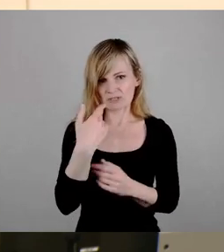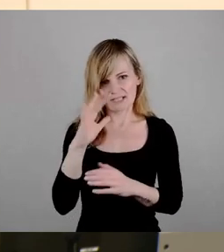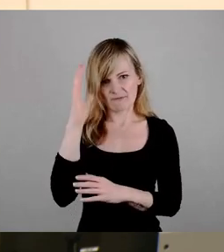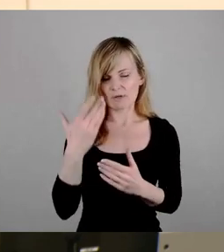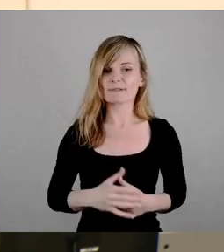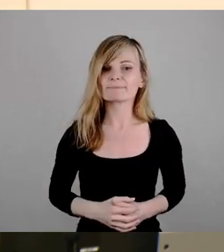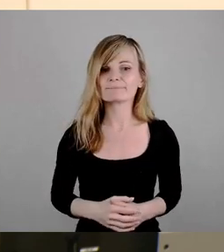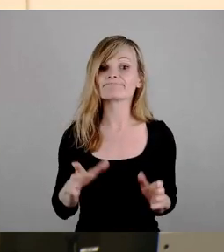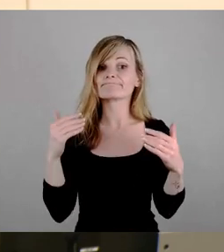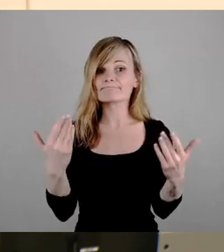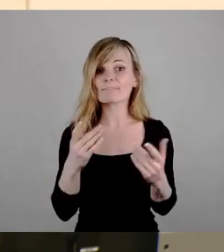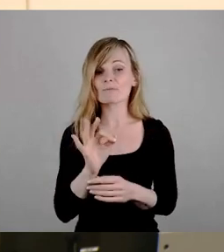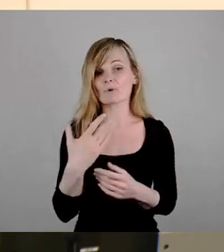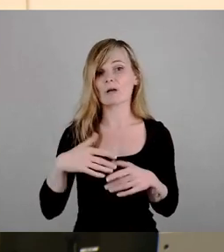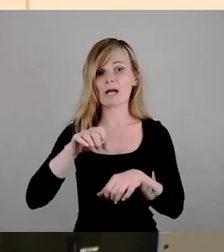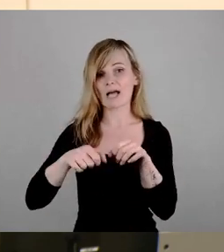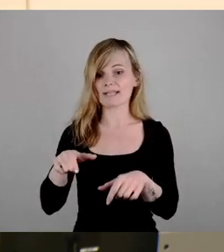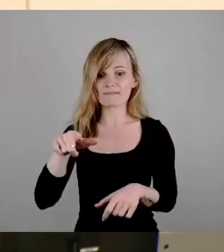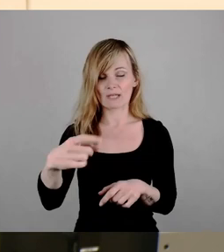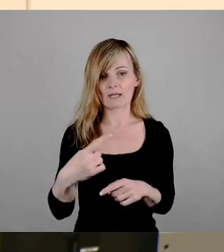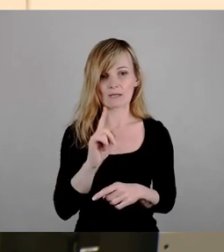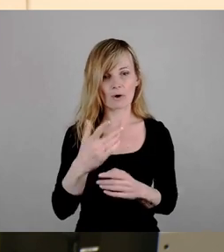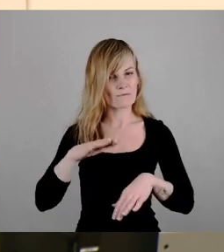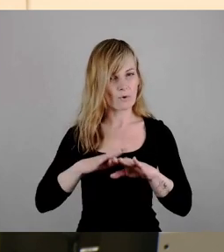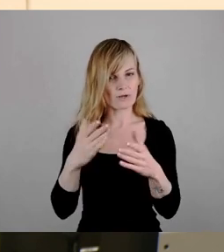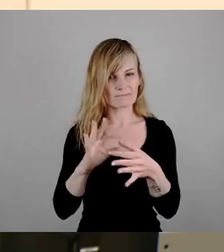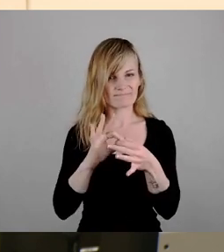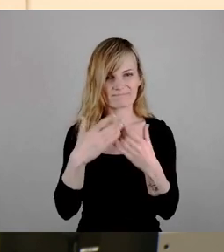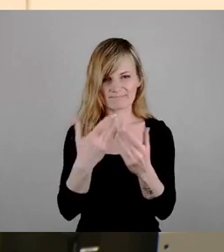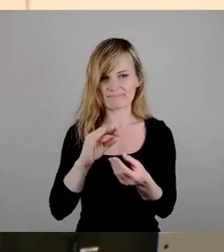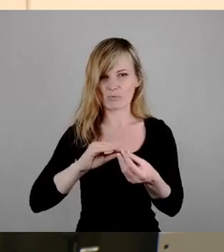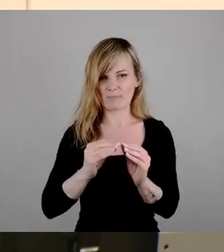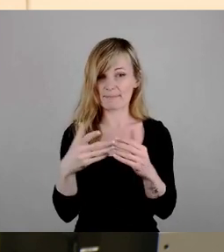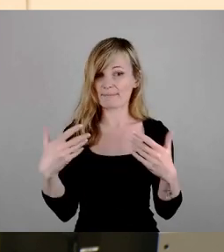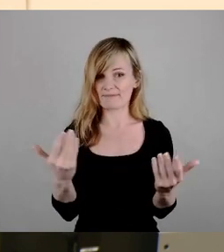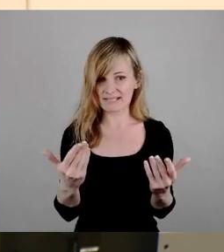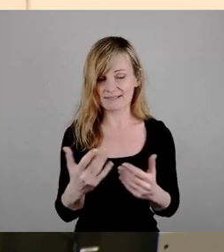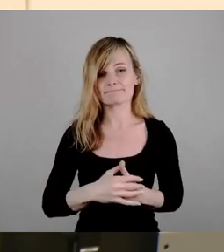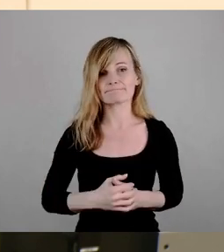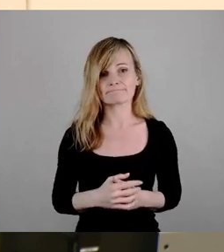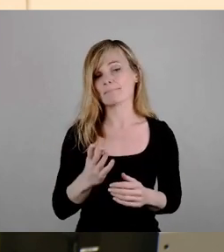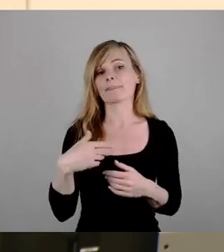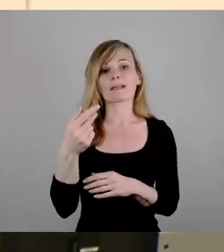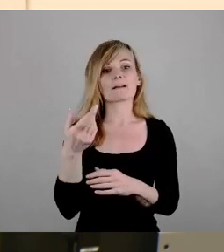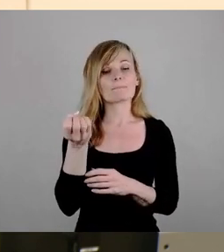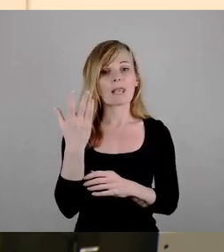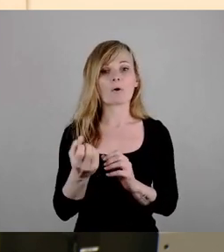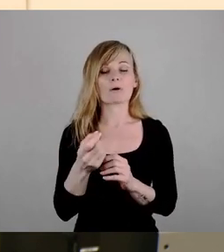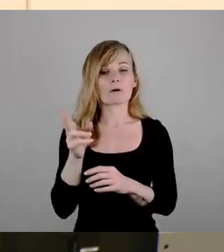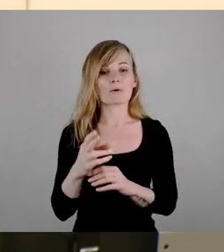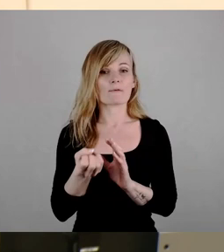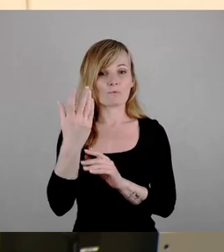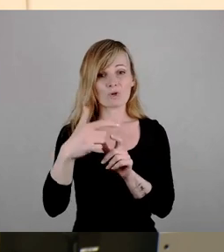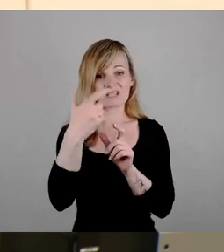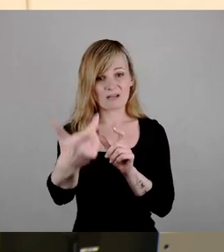Ansonsten für die Radwege besteht ja noch folgender Wermutstropfen. Wir werden das blaue Wunder vermutlich ein Jahrzehnt hin